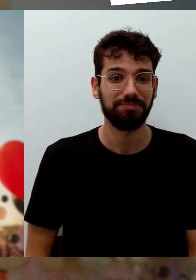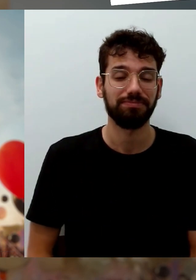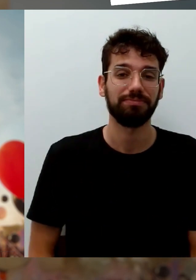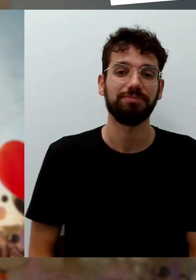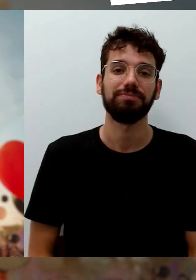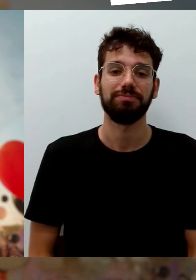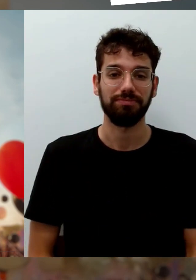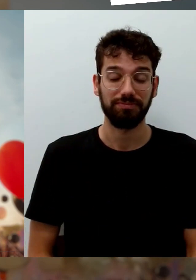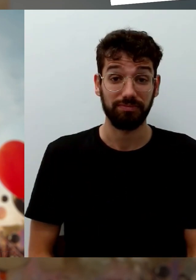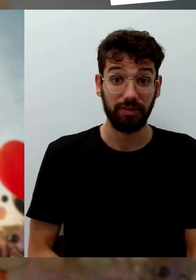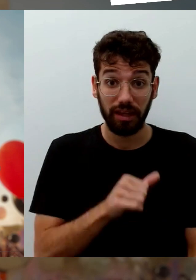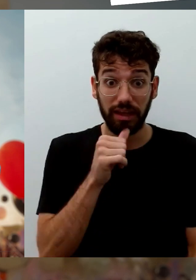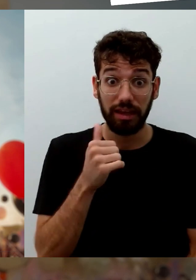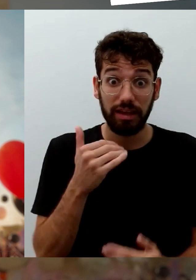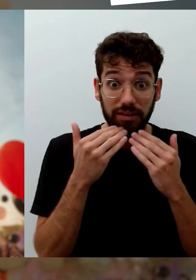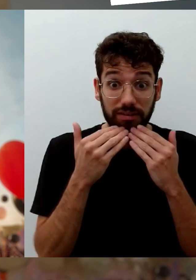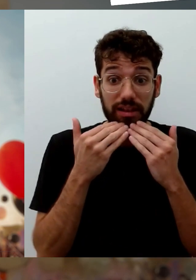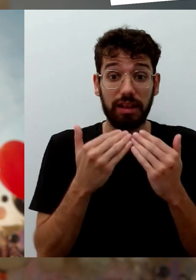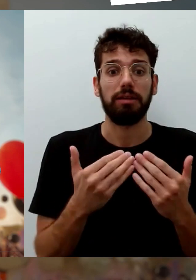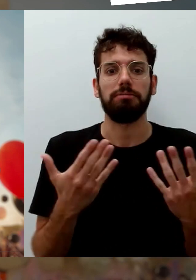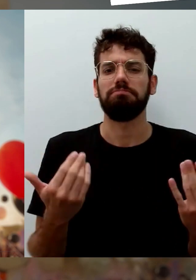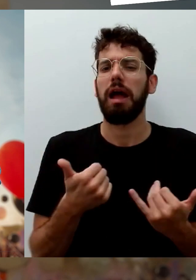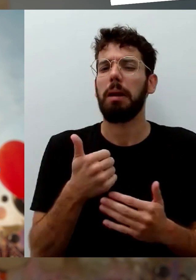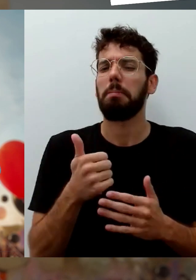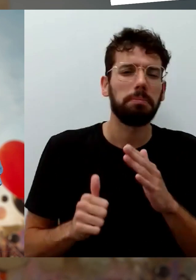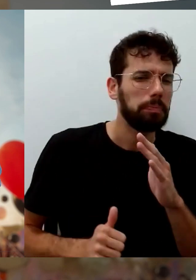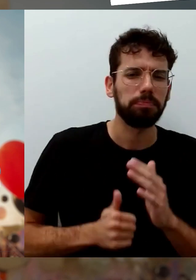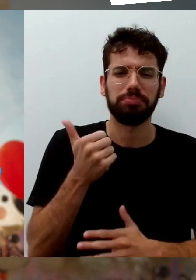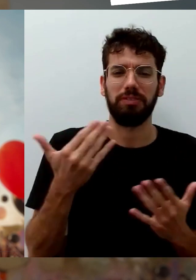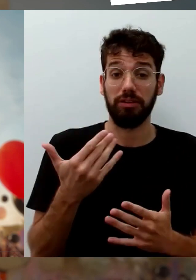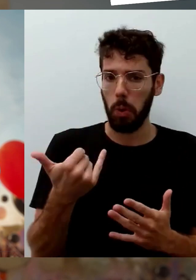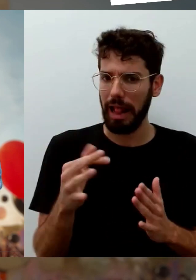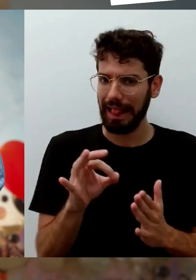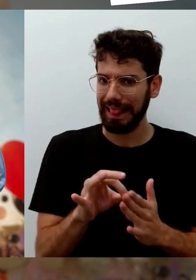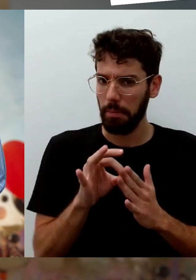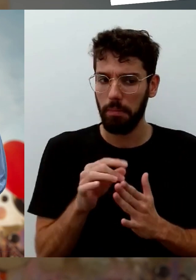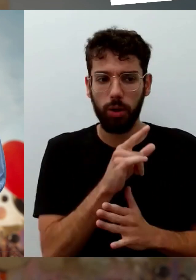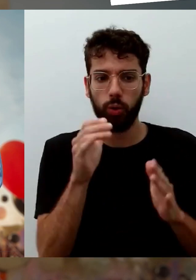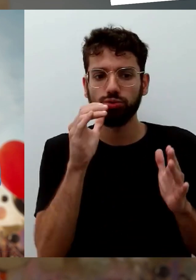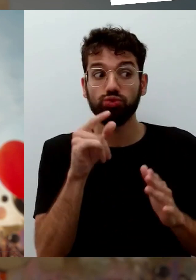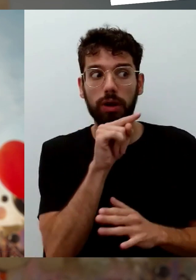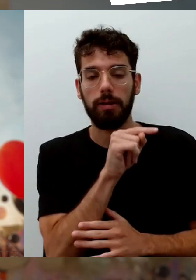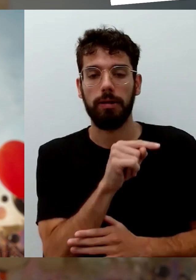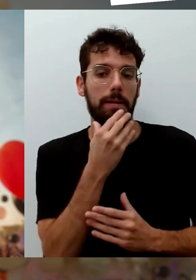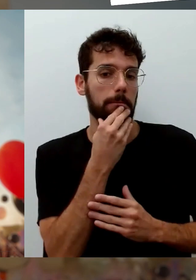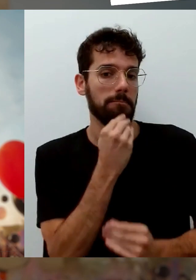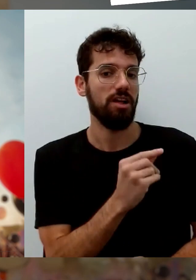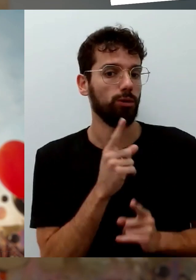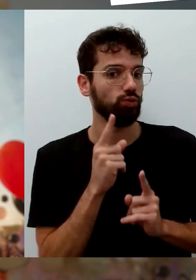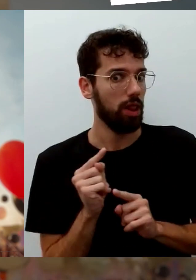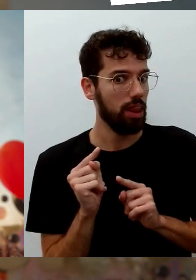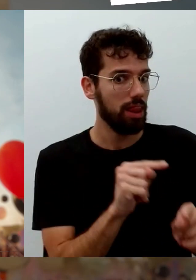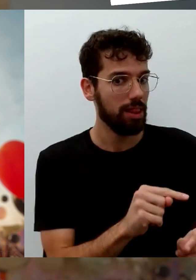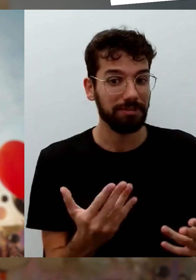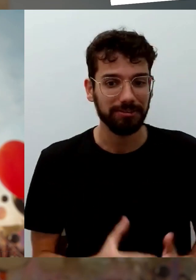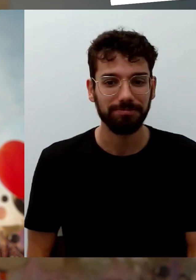Vielen lieben Dank. Vielleicht noch ein Highlight. Was würden Sie denn heute am liebsten oder haben Sie einen Tipp für unsere Zuschauerinnen und Zuschauer in die Stadtbibliothek? Was sollte man sich da nicht